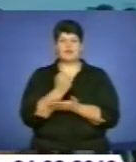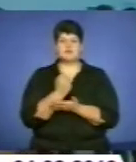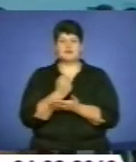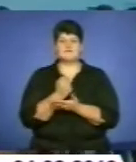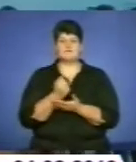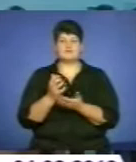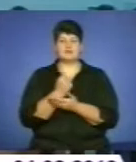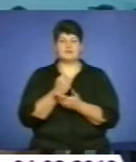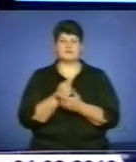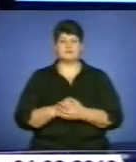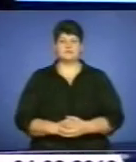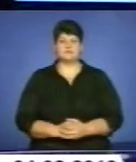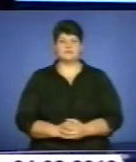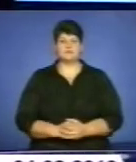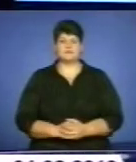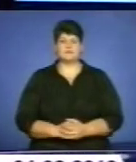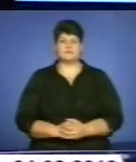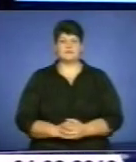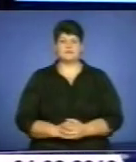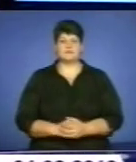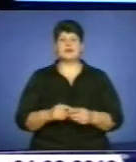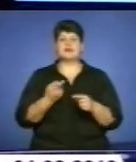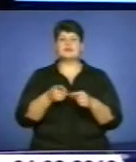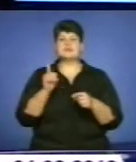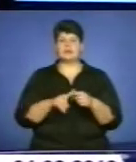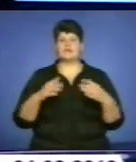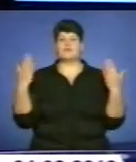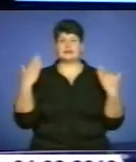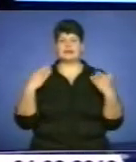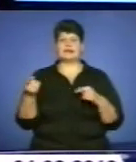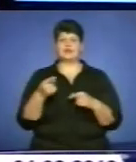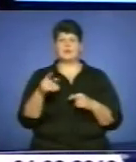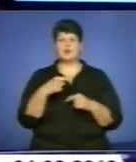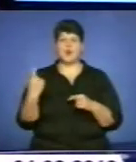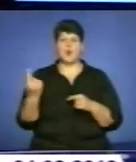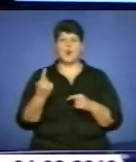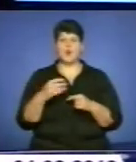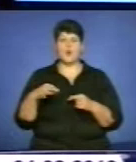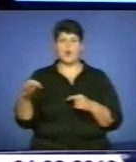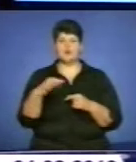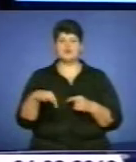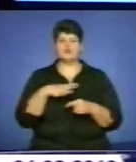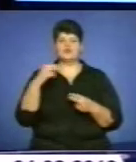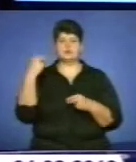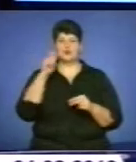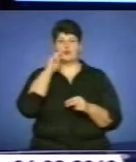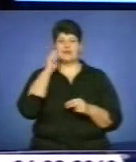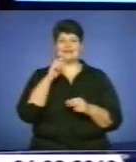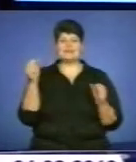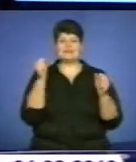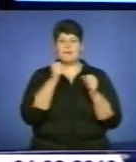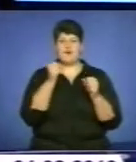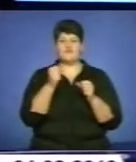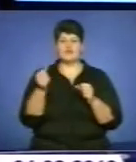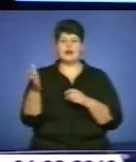виграли через те. З цих вихідних на Тернопільському озері пройшов чемпіонат України із зимової риболовлі.